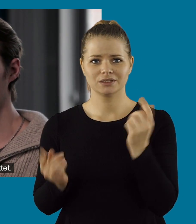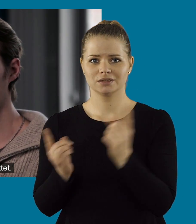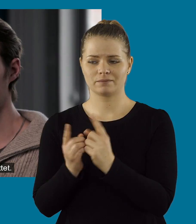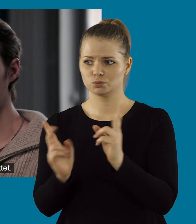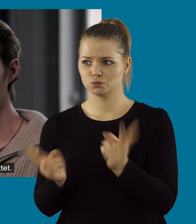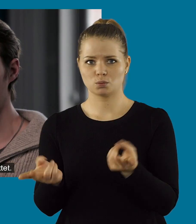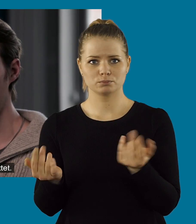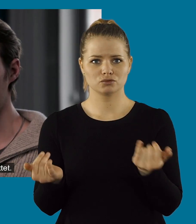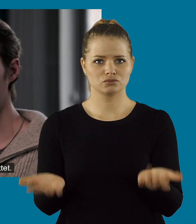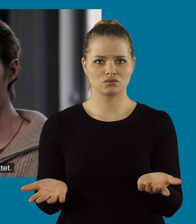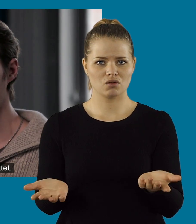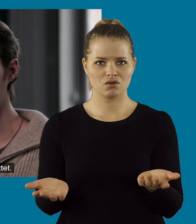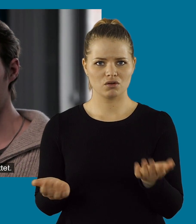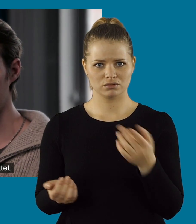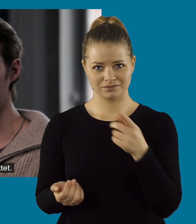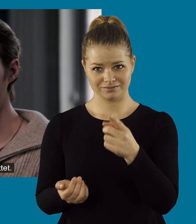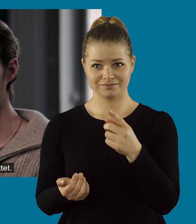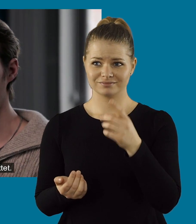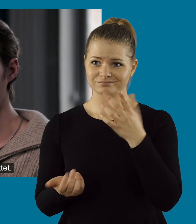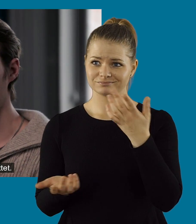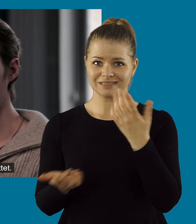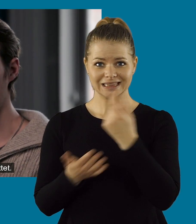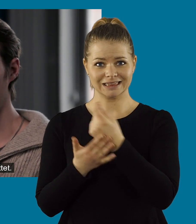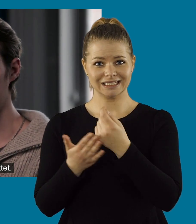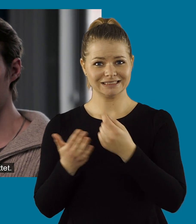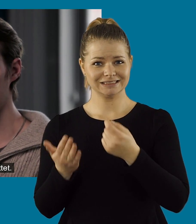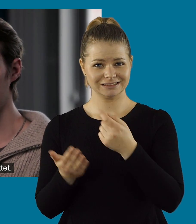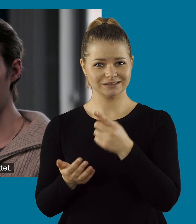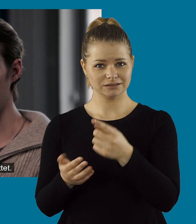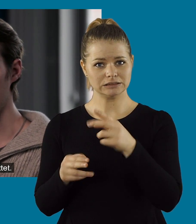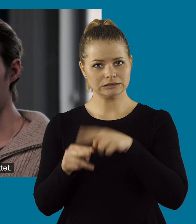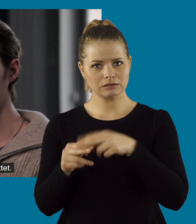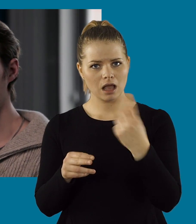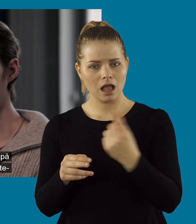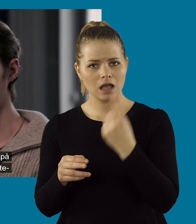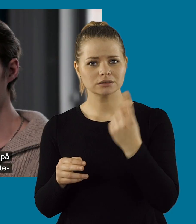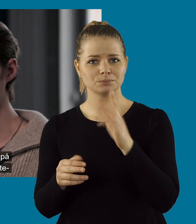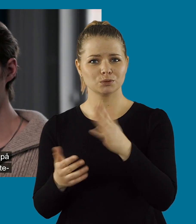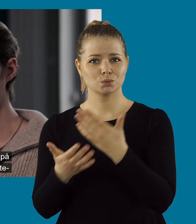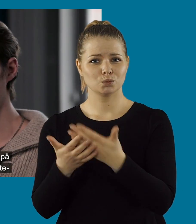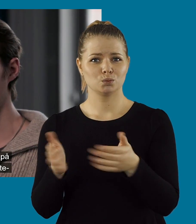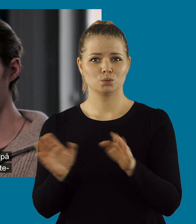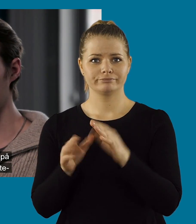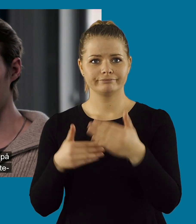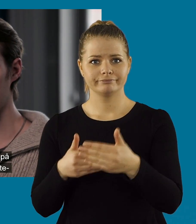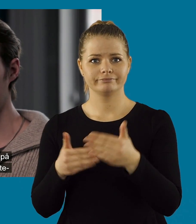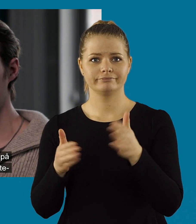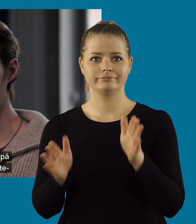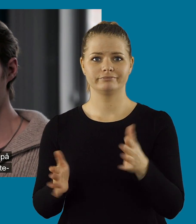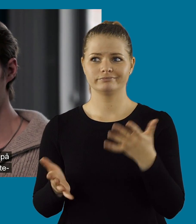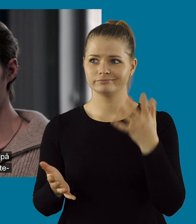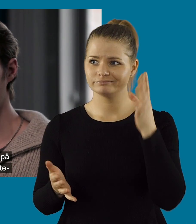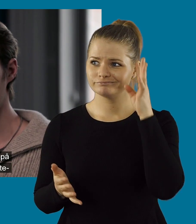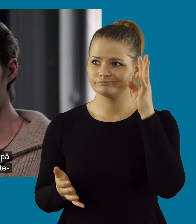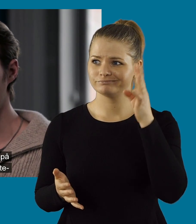kan lära sig när man inte träffar på det här sättet. Så som en designer när man sitter